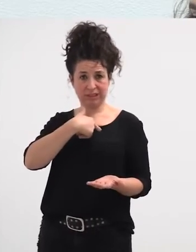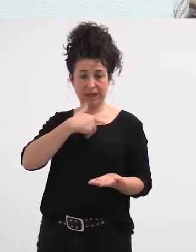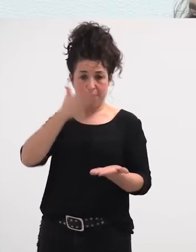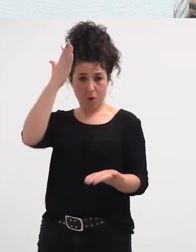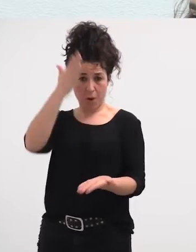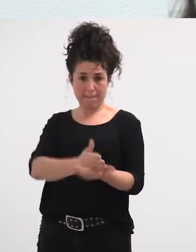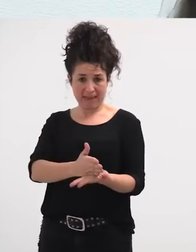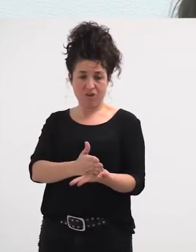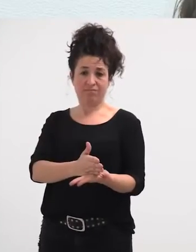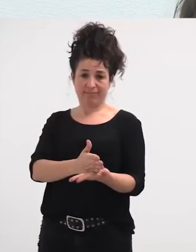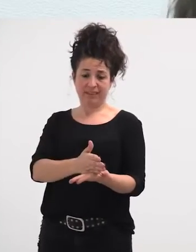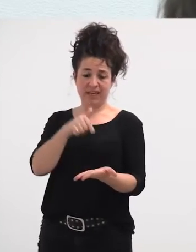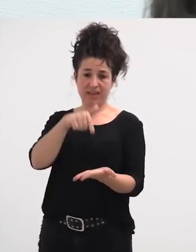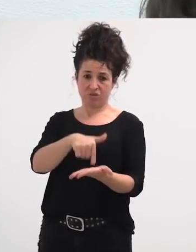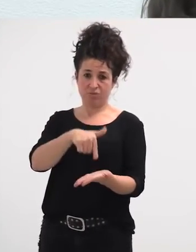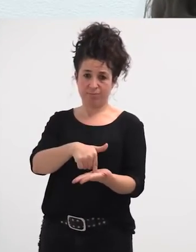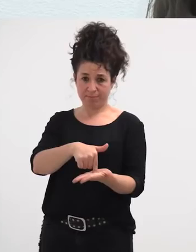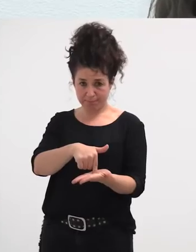bat, gatazka konpontzeko prozesuan,